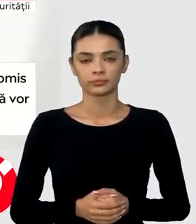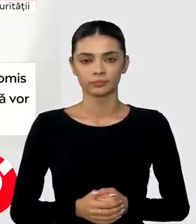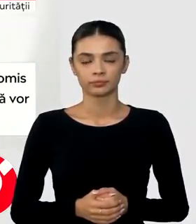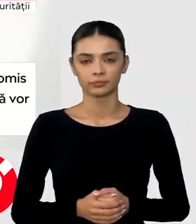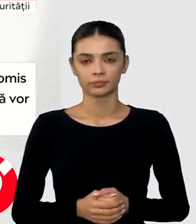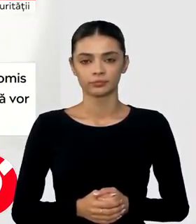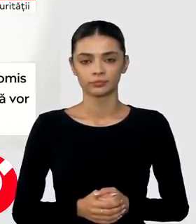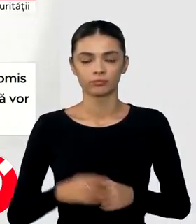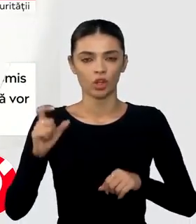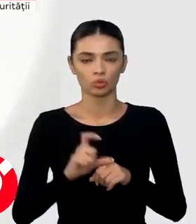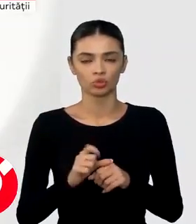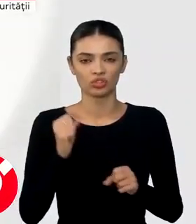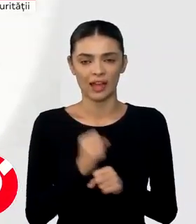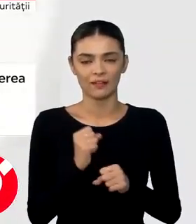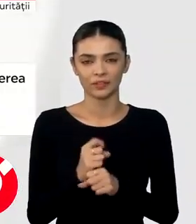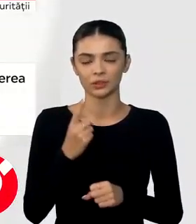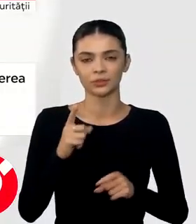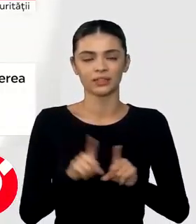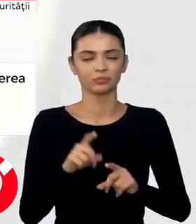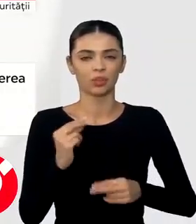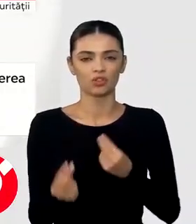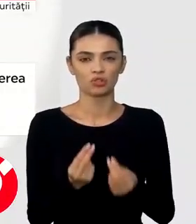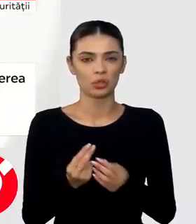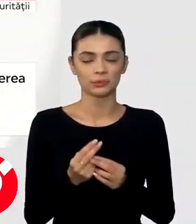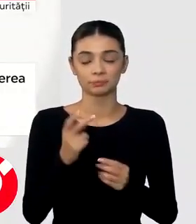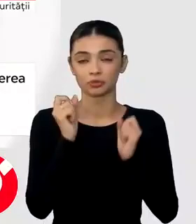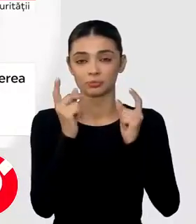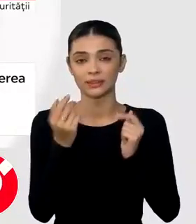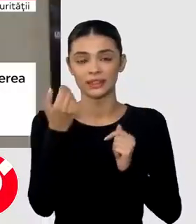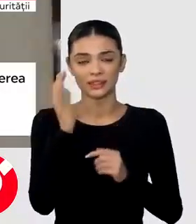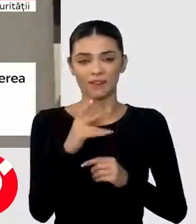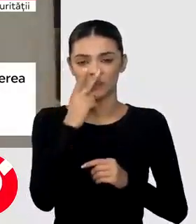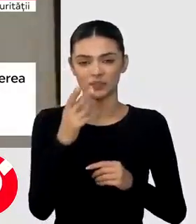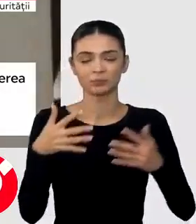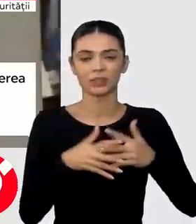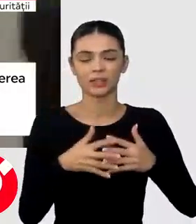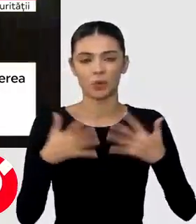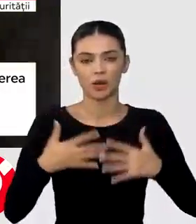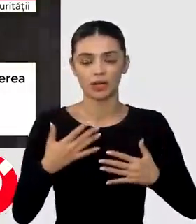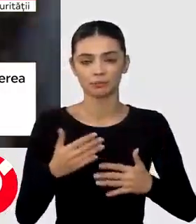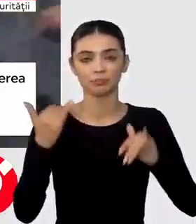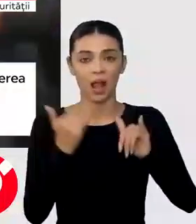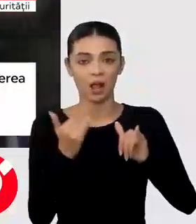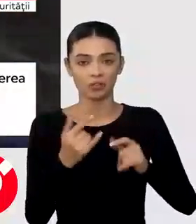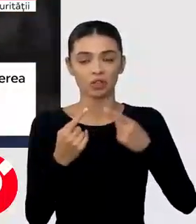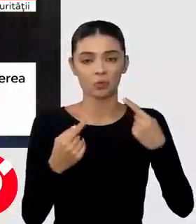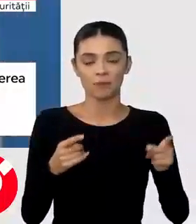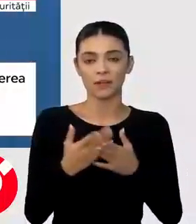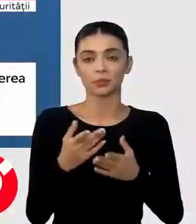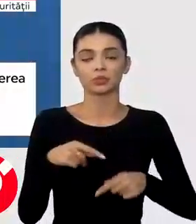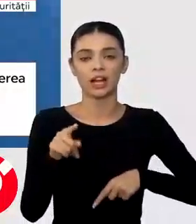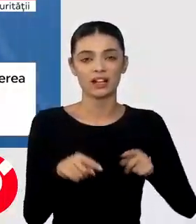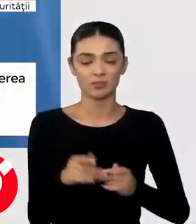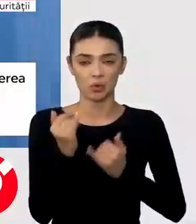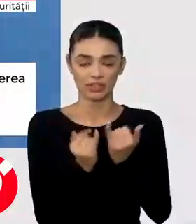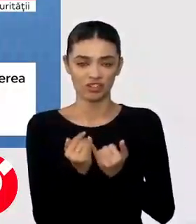făcut un joc interesant de la declanșarea agresiunii Rusiei în Ucraina. Pe de o parte a sprijinit exportul de cereale